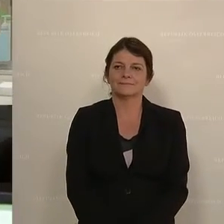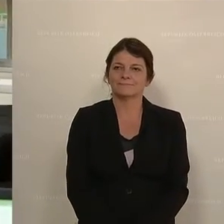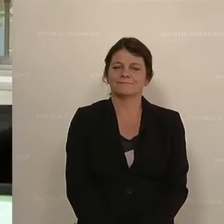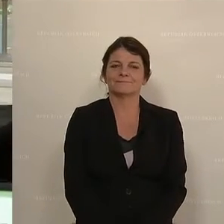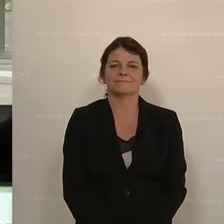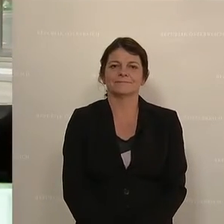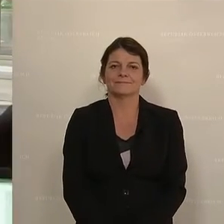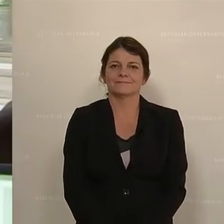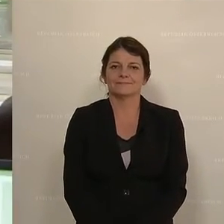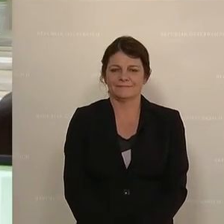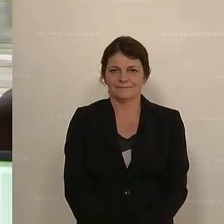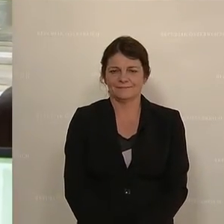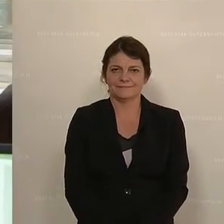dass Steuergeld treffsicher eingesetzt werde.